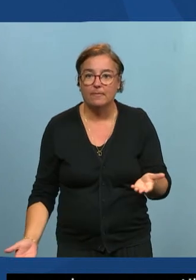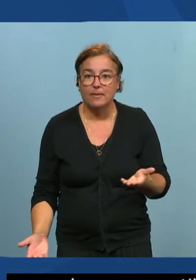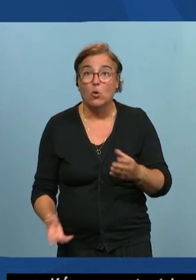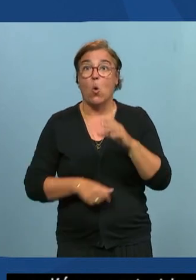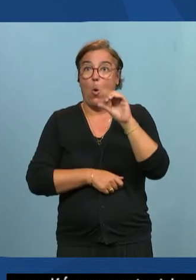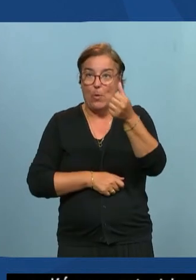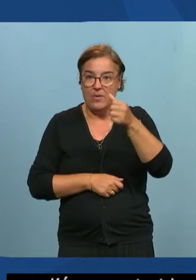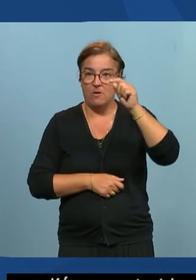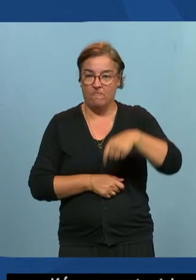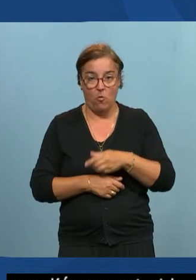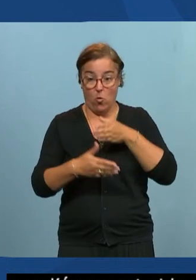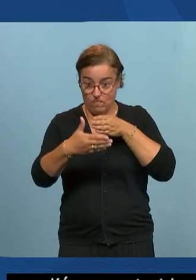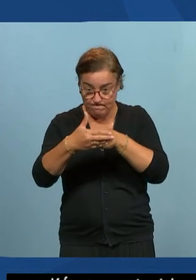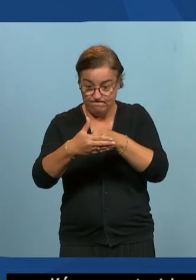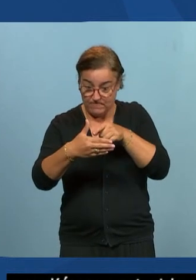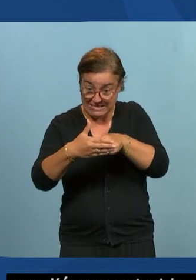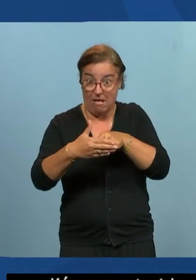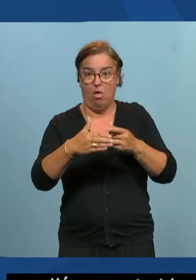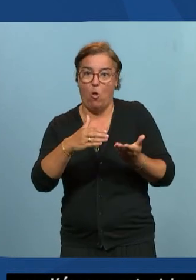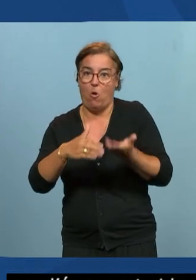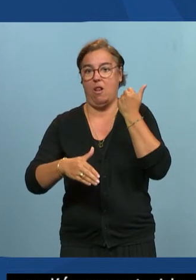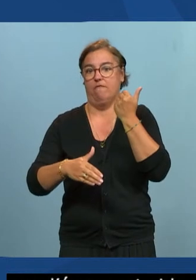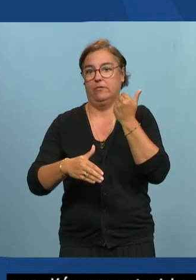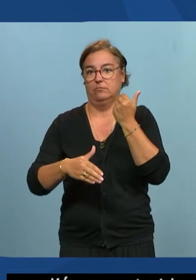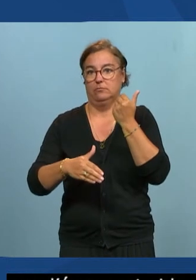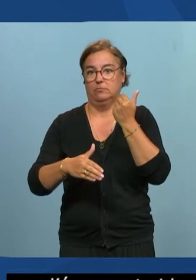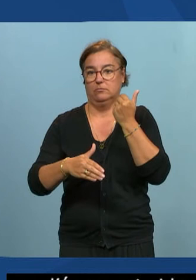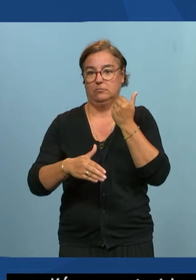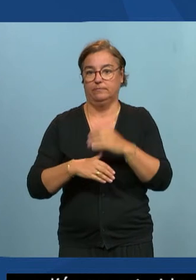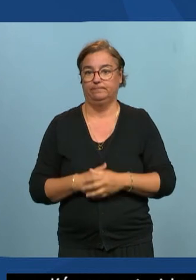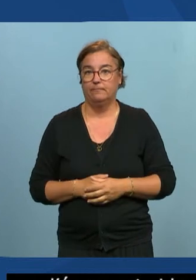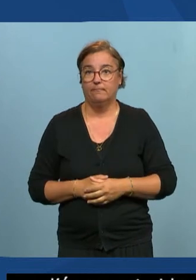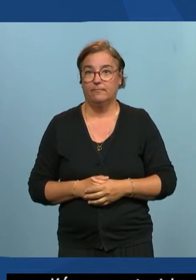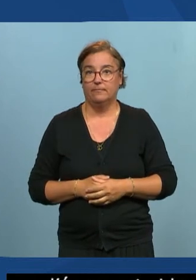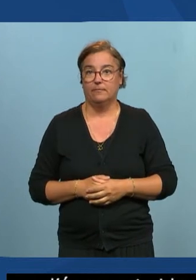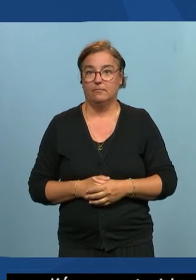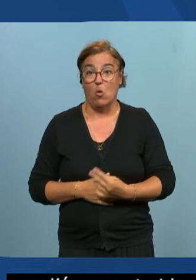et de débloquer j'ai envie de dire le point de blocage si vous me permettez l